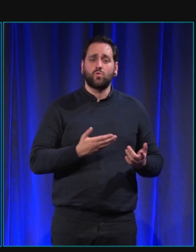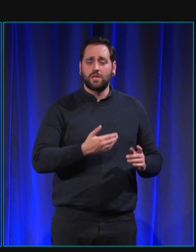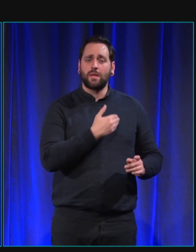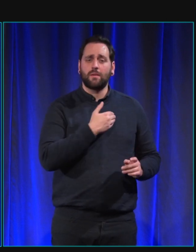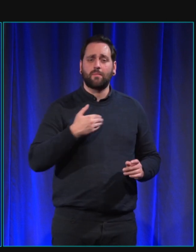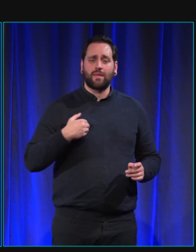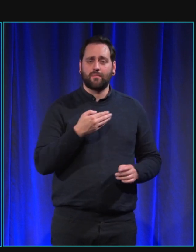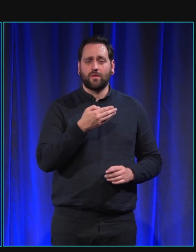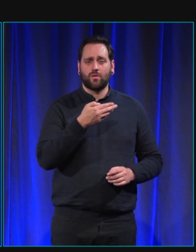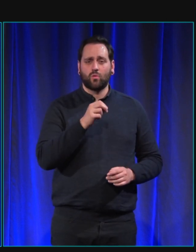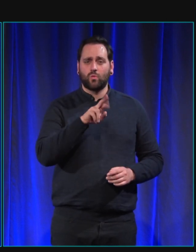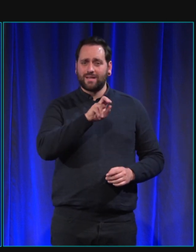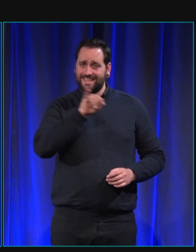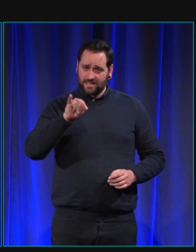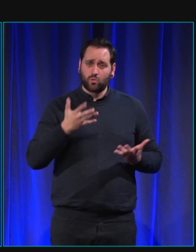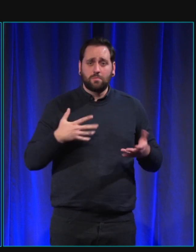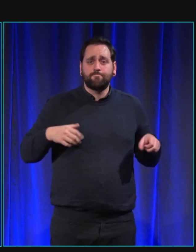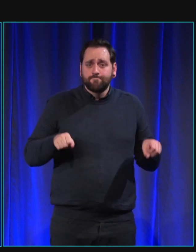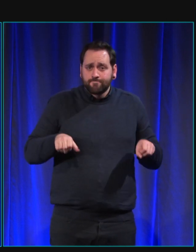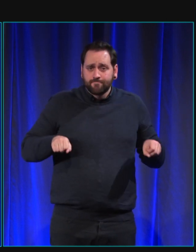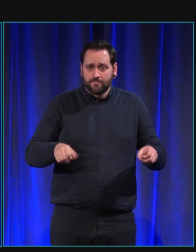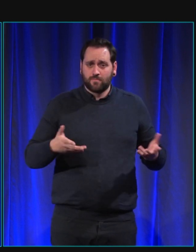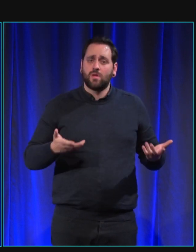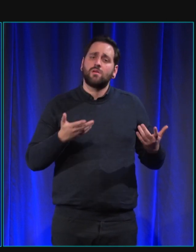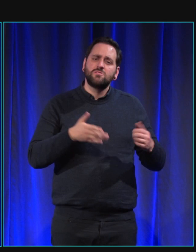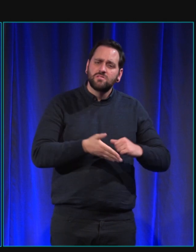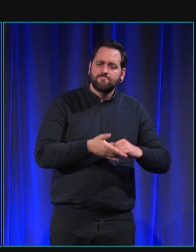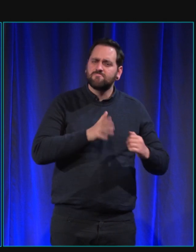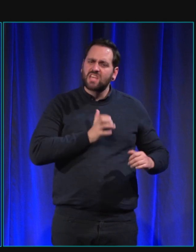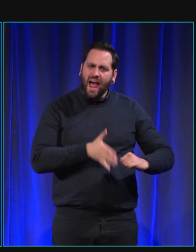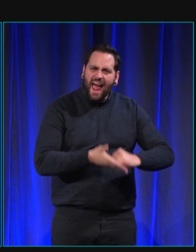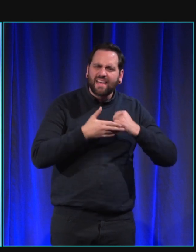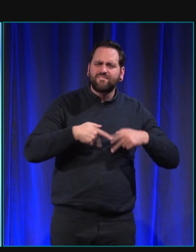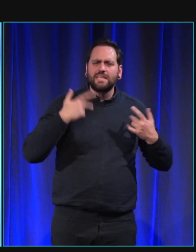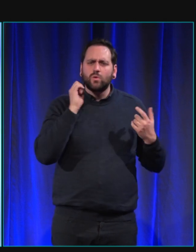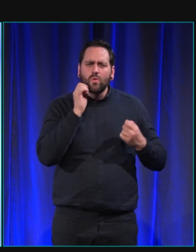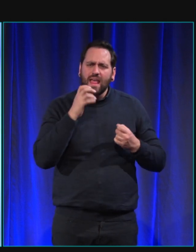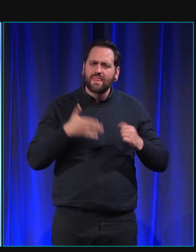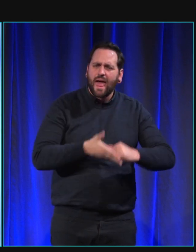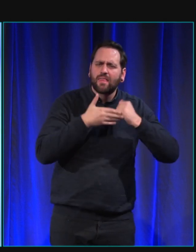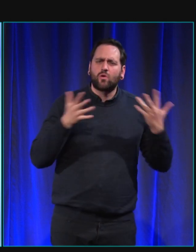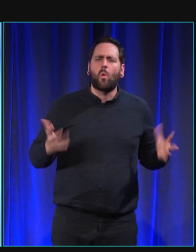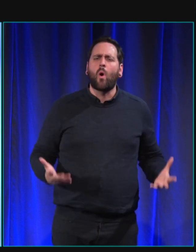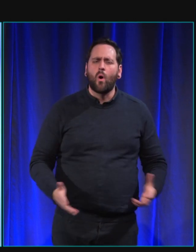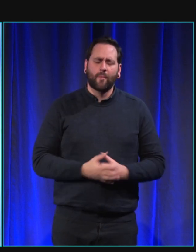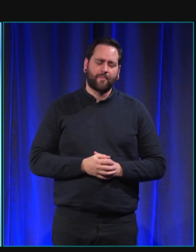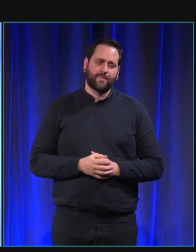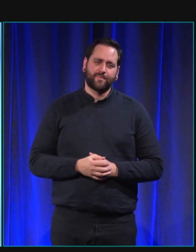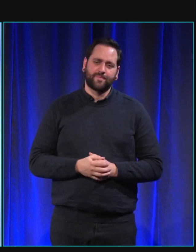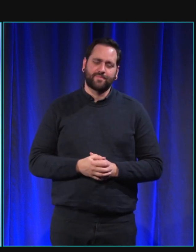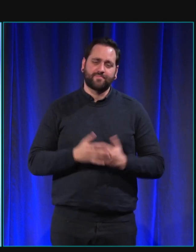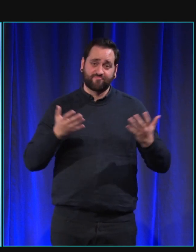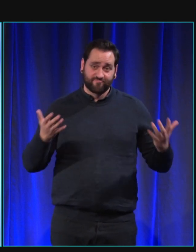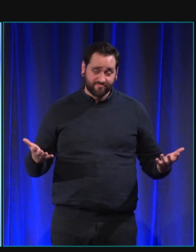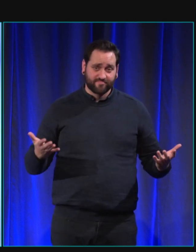comment votre chien vous est-il à retrouver une autonomie au quotidien alors alors voilà alors moi du coup